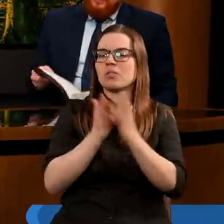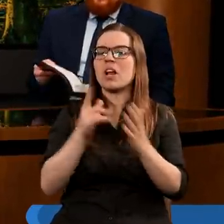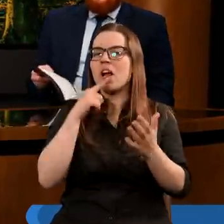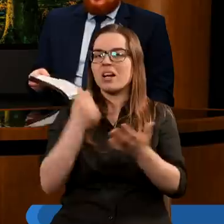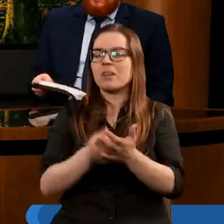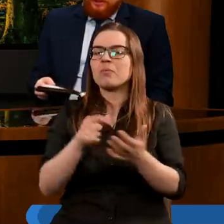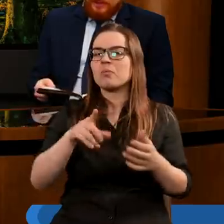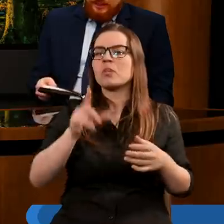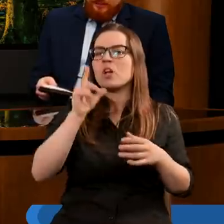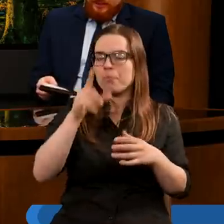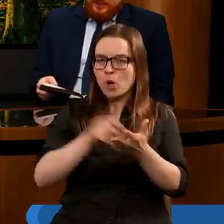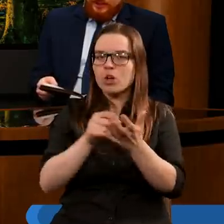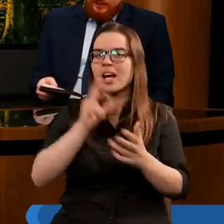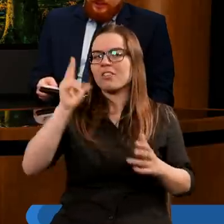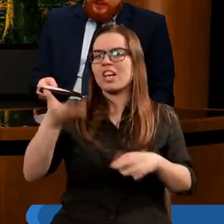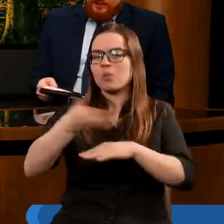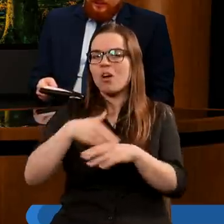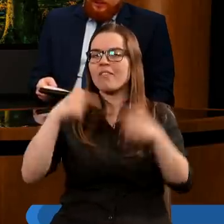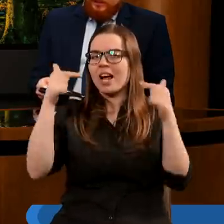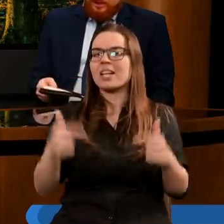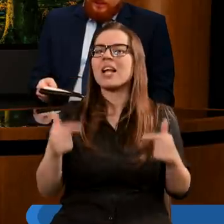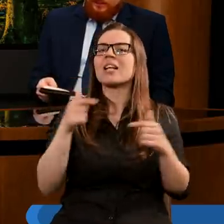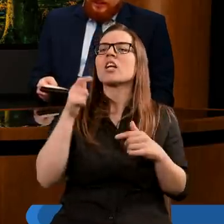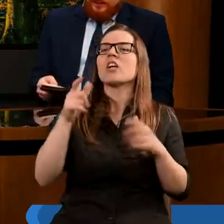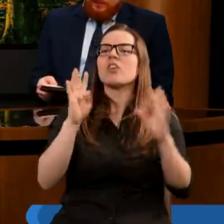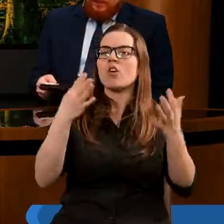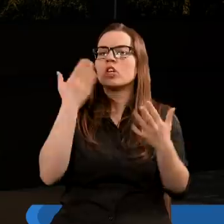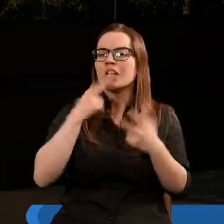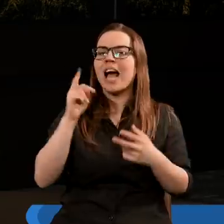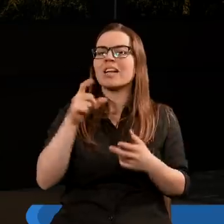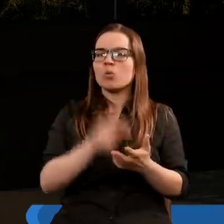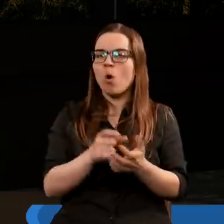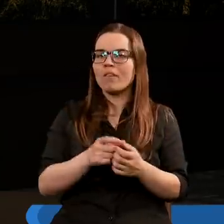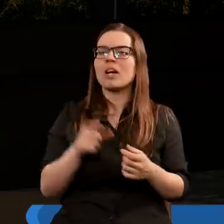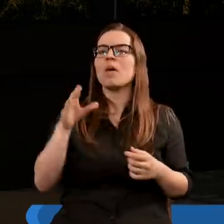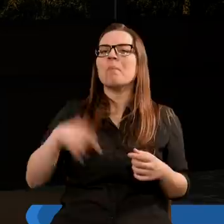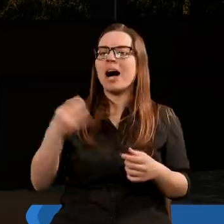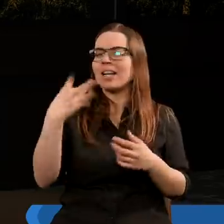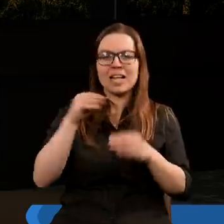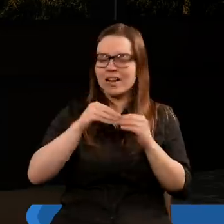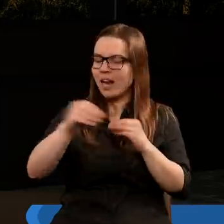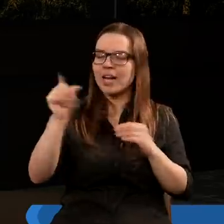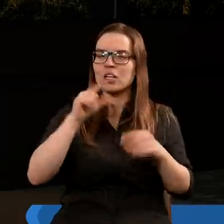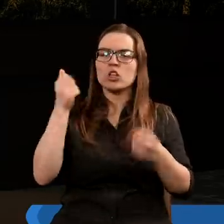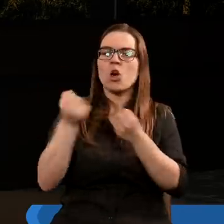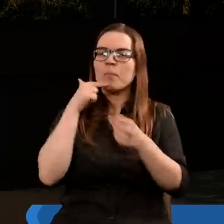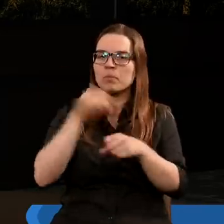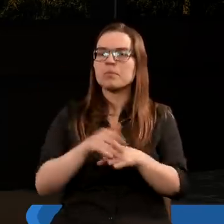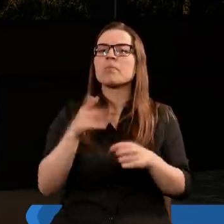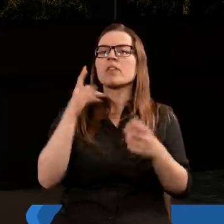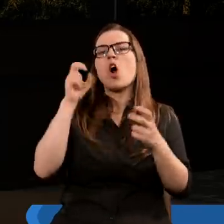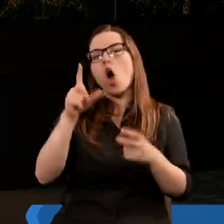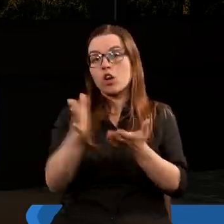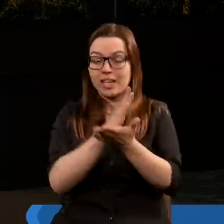Piotra w trzecim rozdziale i w wersecie dziewiątym czytamy takie słowa. Pan nie zwleka z dotrzymaniem obietnicy, chociaż